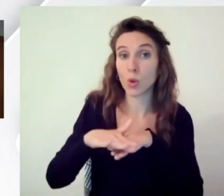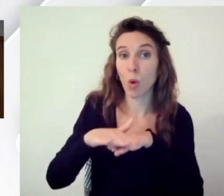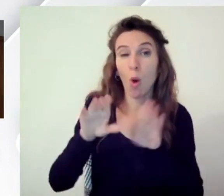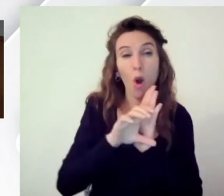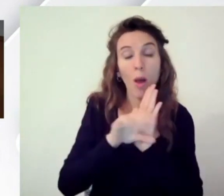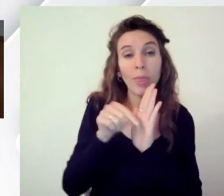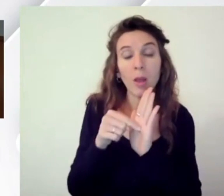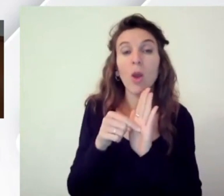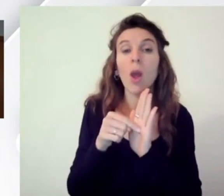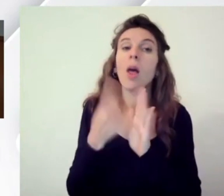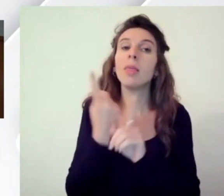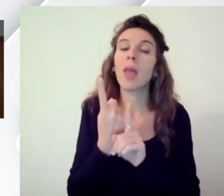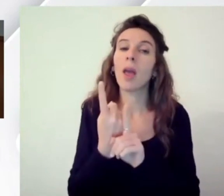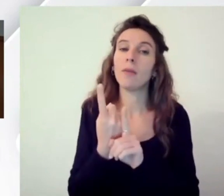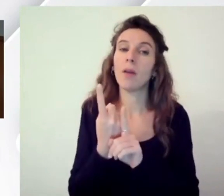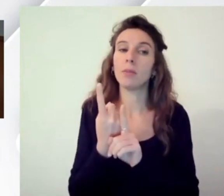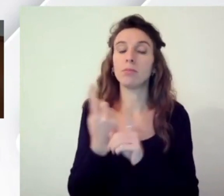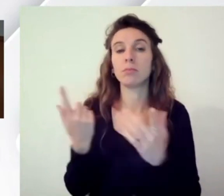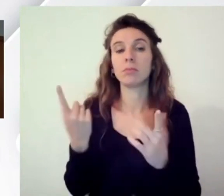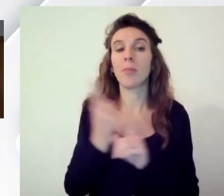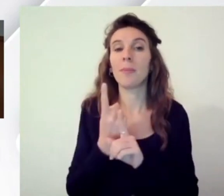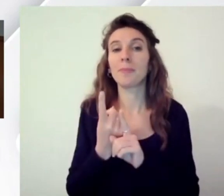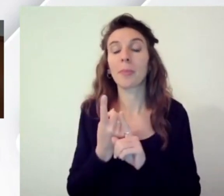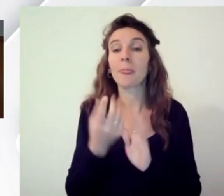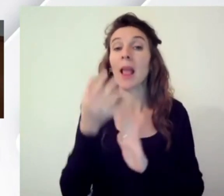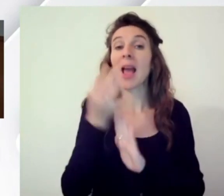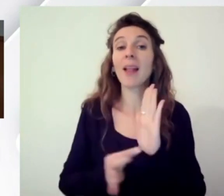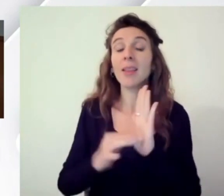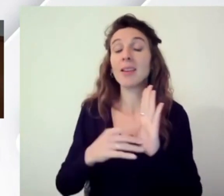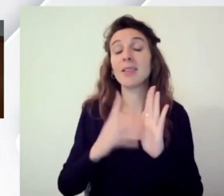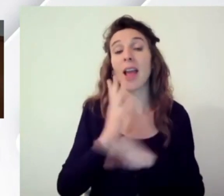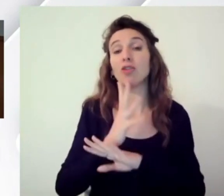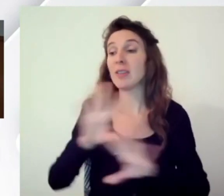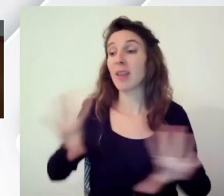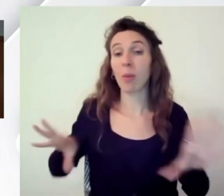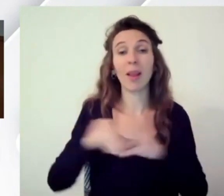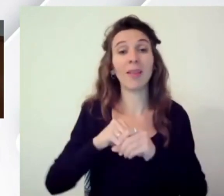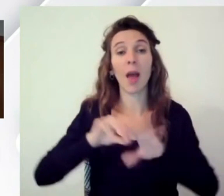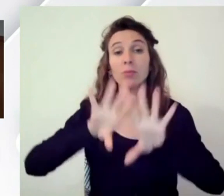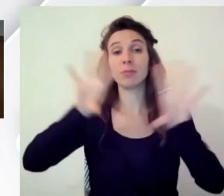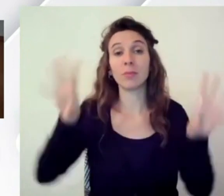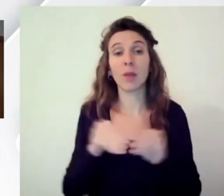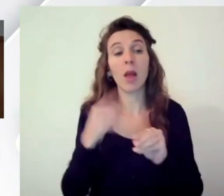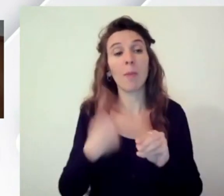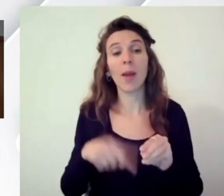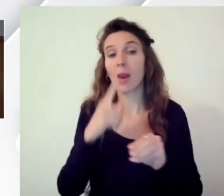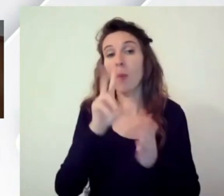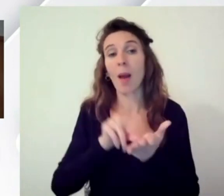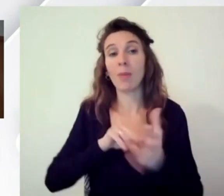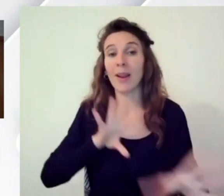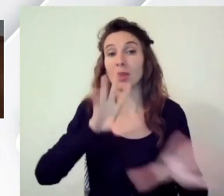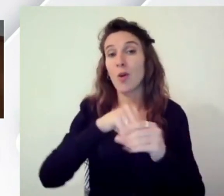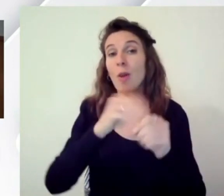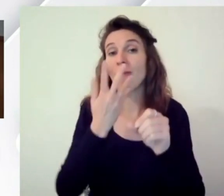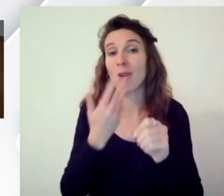siano presenti tutte le caratteristiche di accessibilità che vogliamo introdurre nell'applicazione o che abbiamo bisogno di introdurre